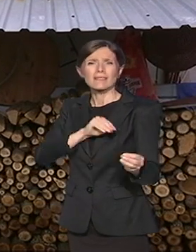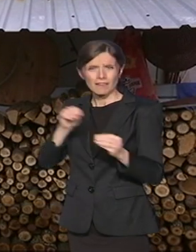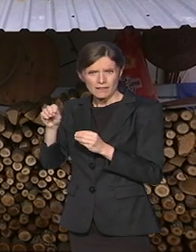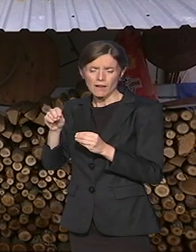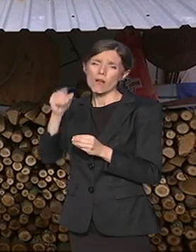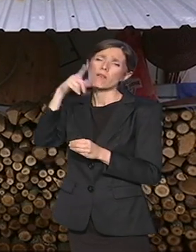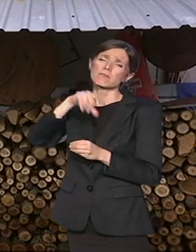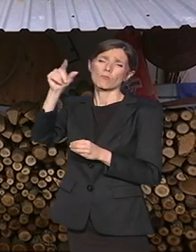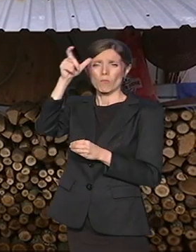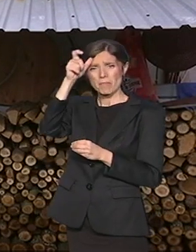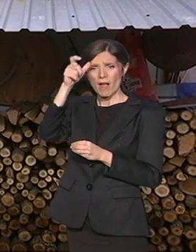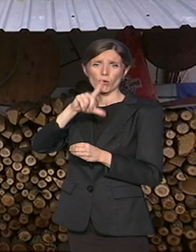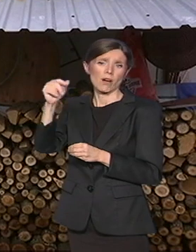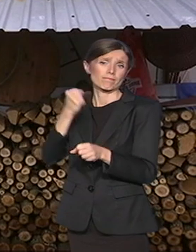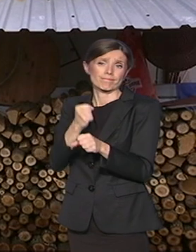tiša da radi privato.